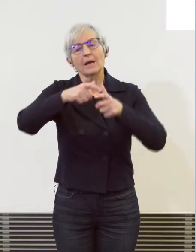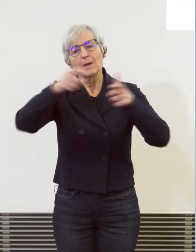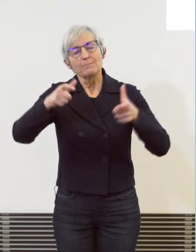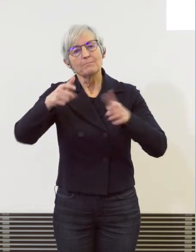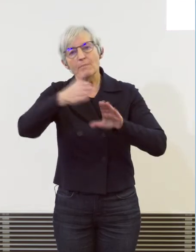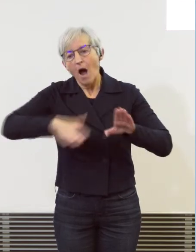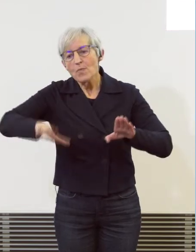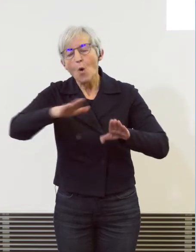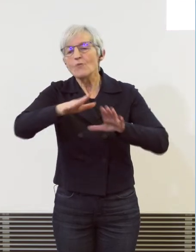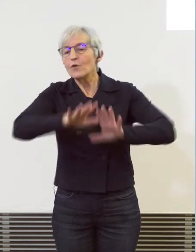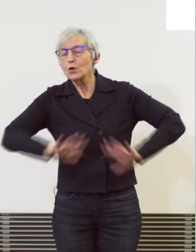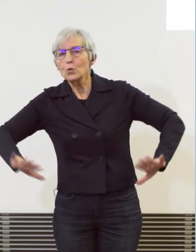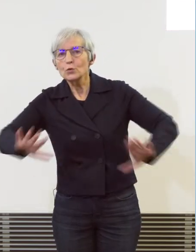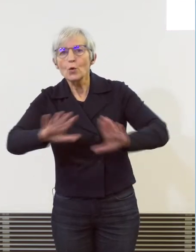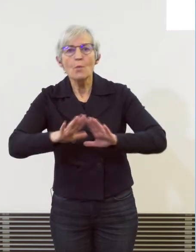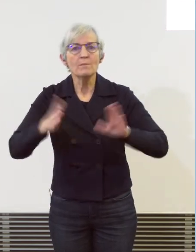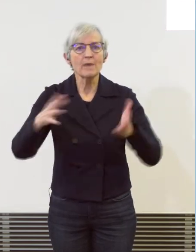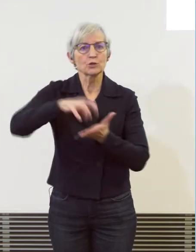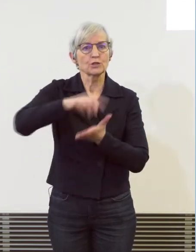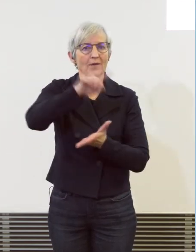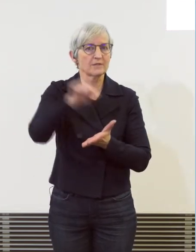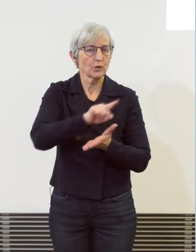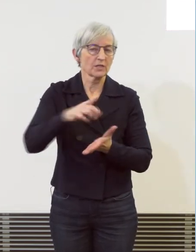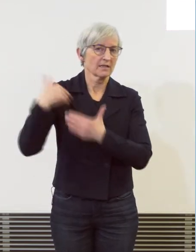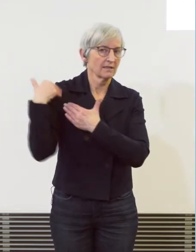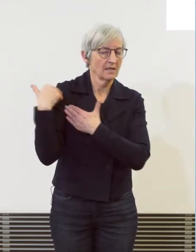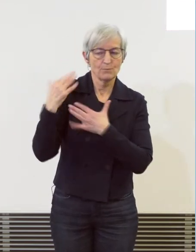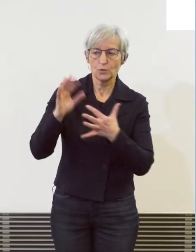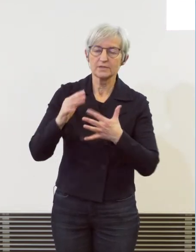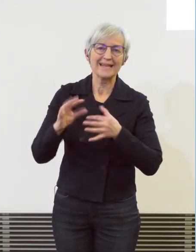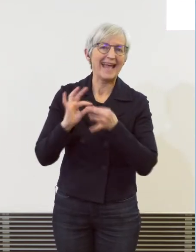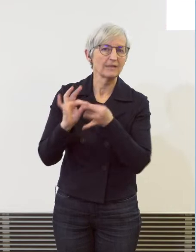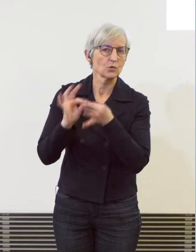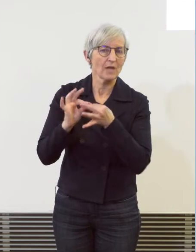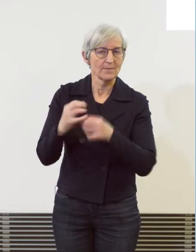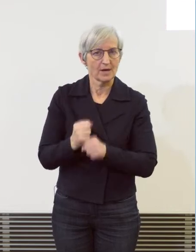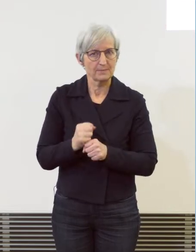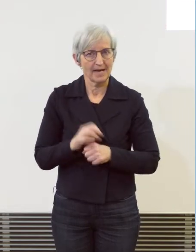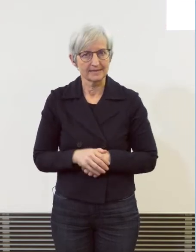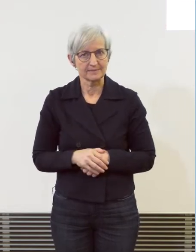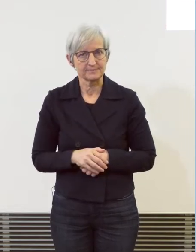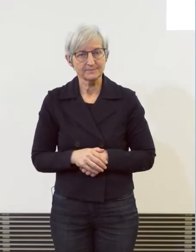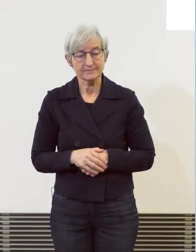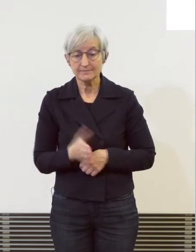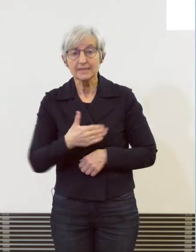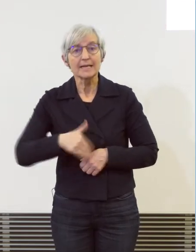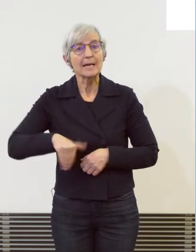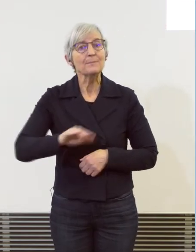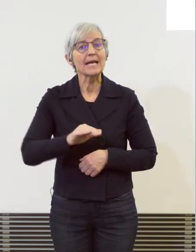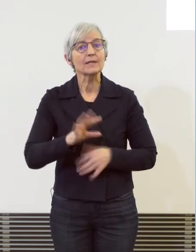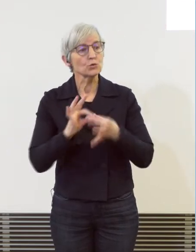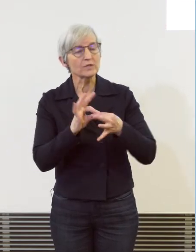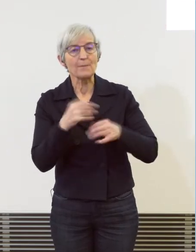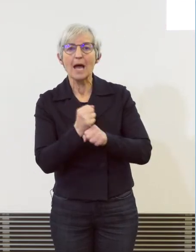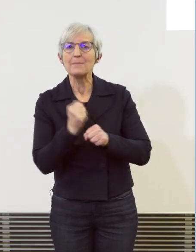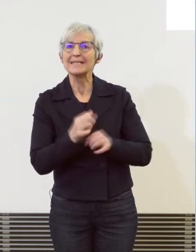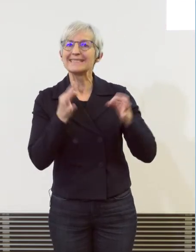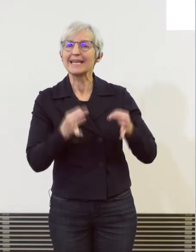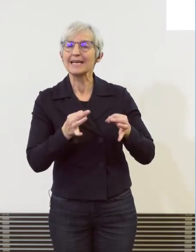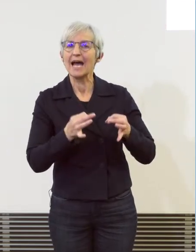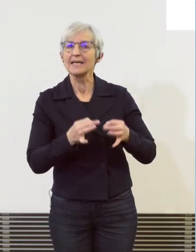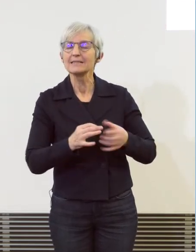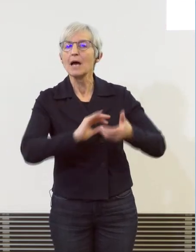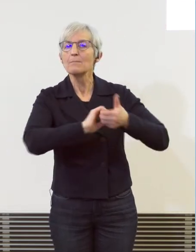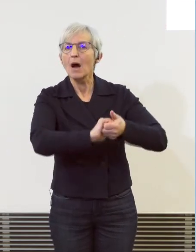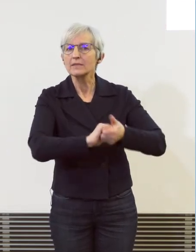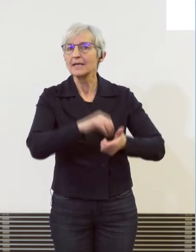arbeiten. Wir haben unsere Präsenz intensiviert, zusammen mit den Sicherheitspartnern, das sind die SBB,